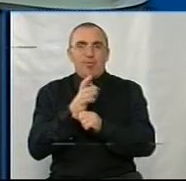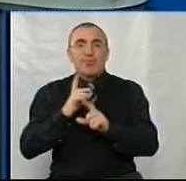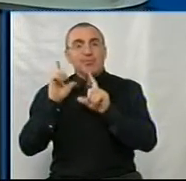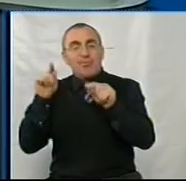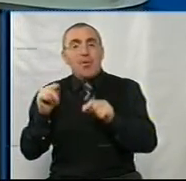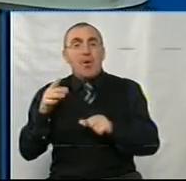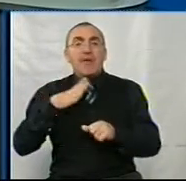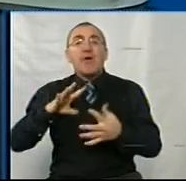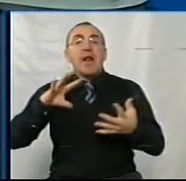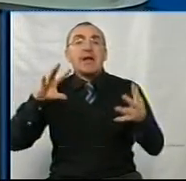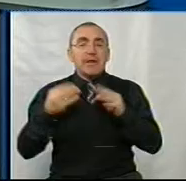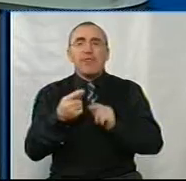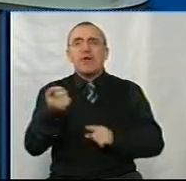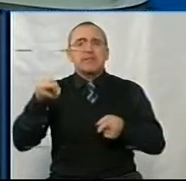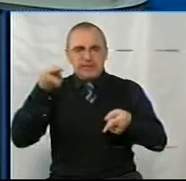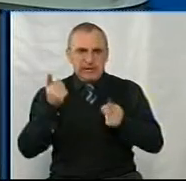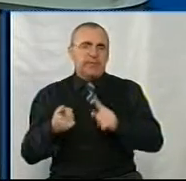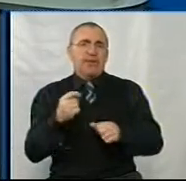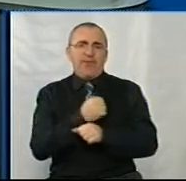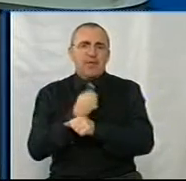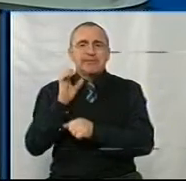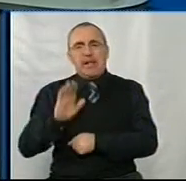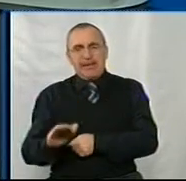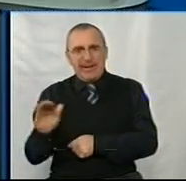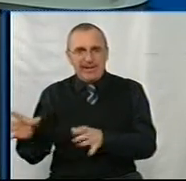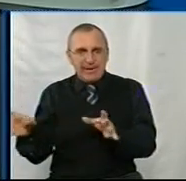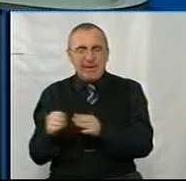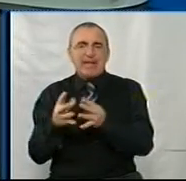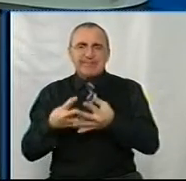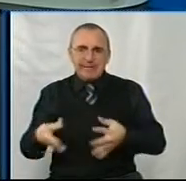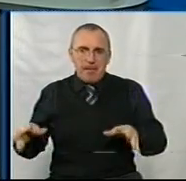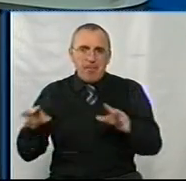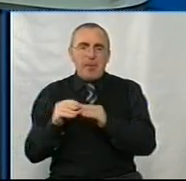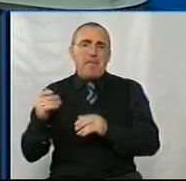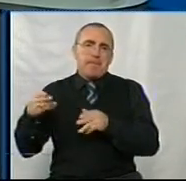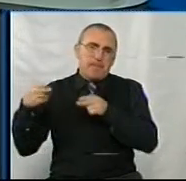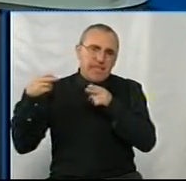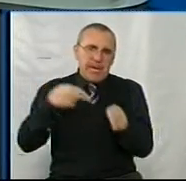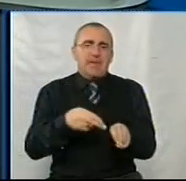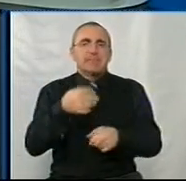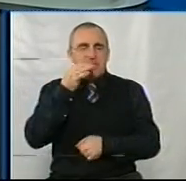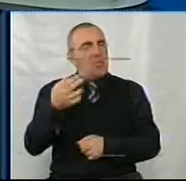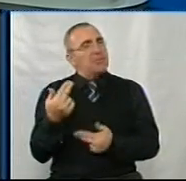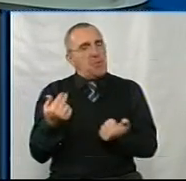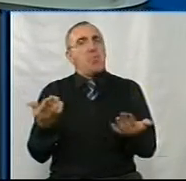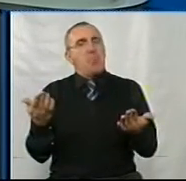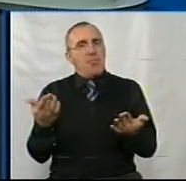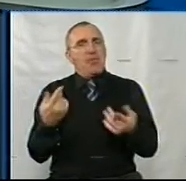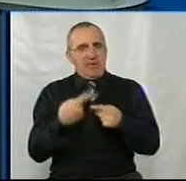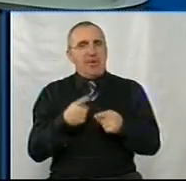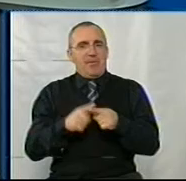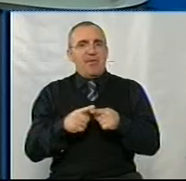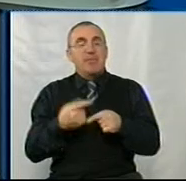І очікували результат, що вони дійсно відпочили з дитиною, з сім'єю, приїхали і сказали, це да, це ж то, є.